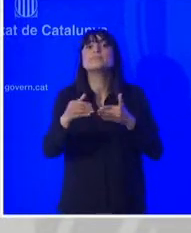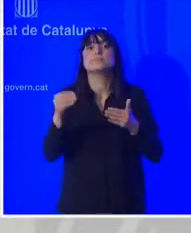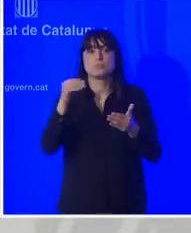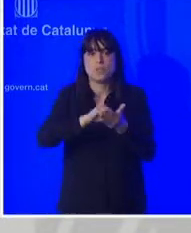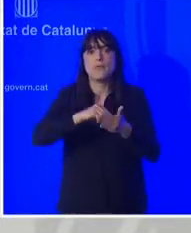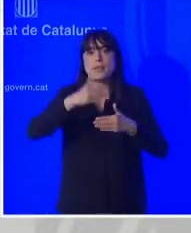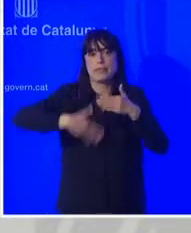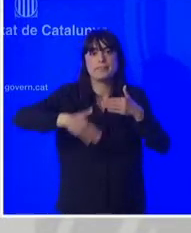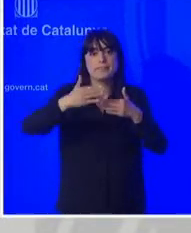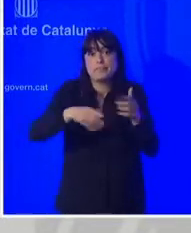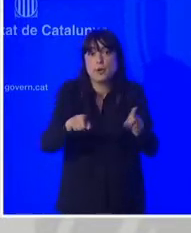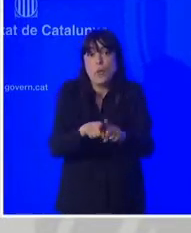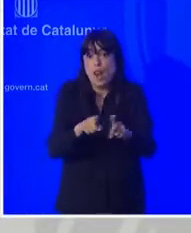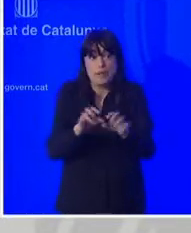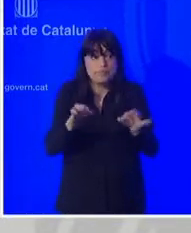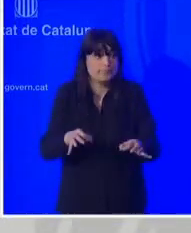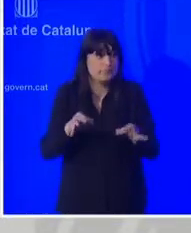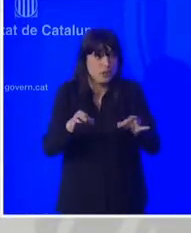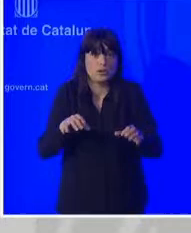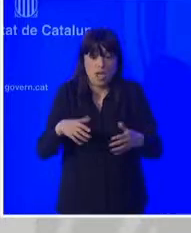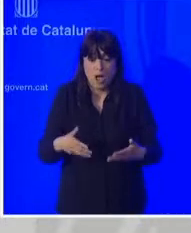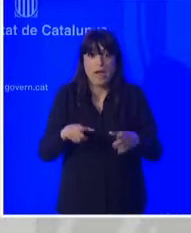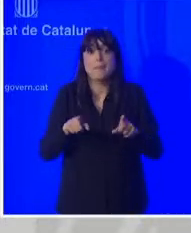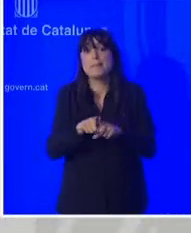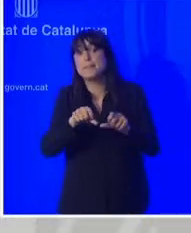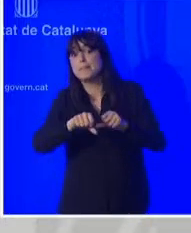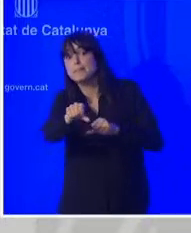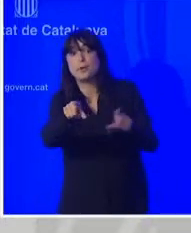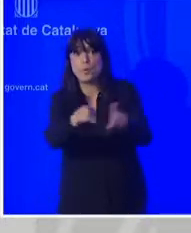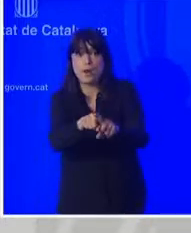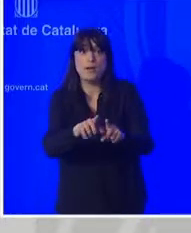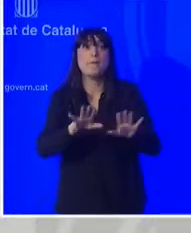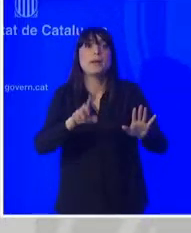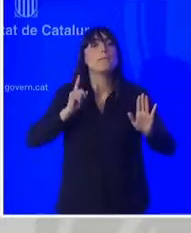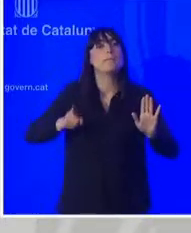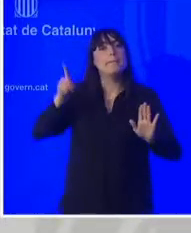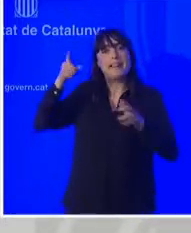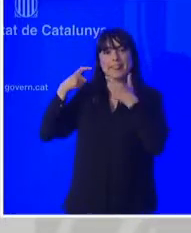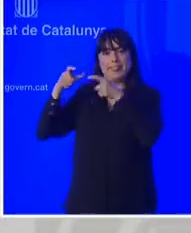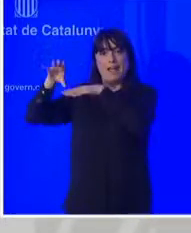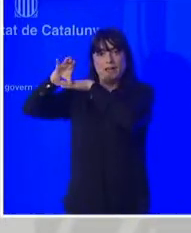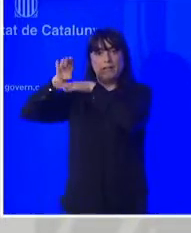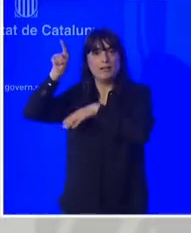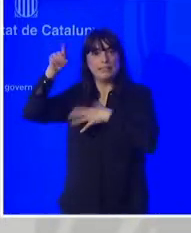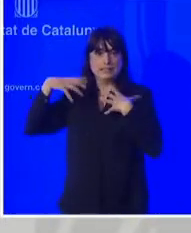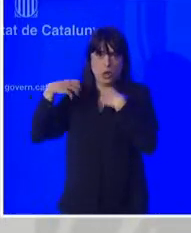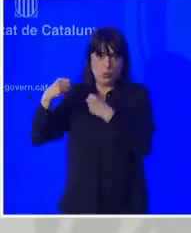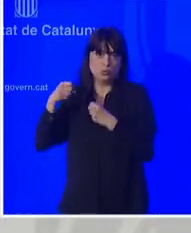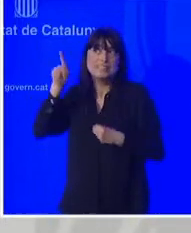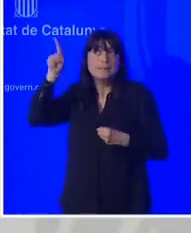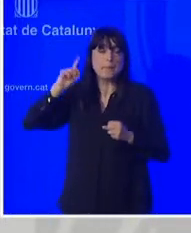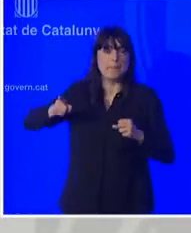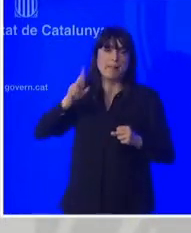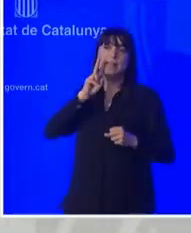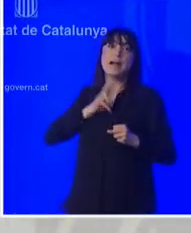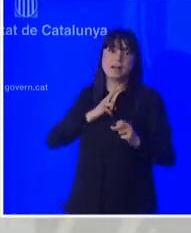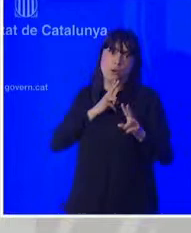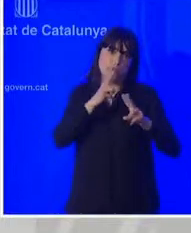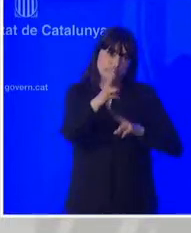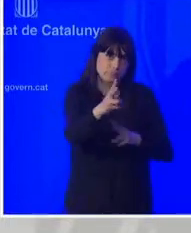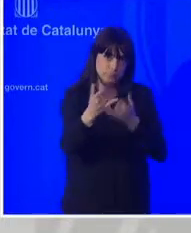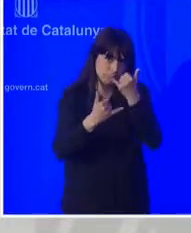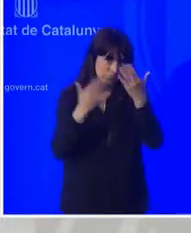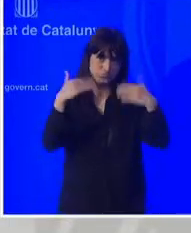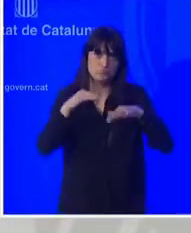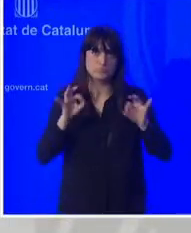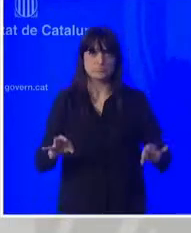del que vagin dient-nos les autoritats sanitàries en l'observació d'aquests indicadors de la